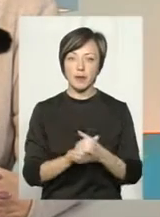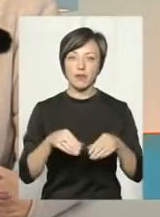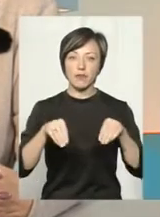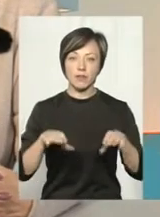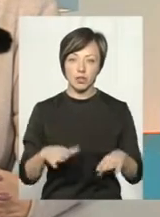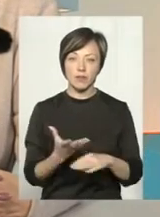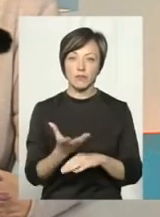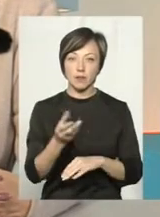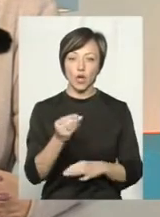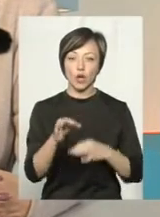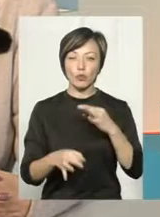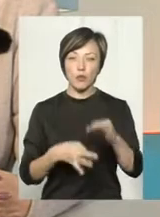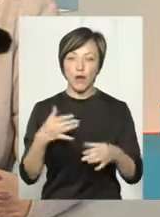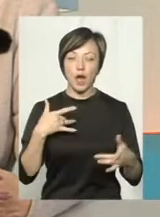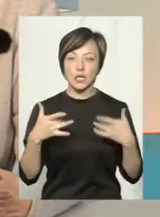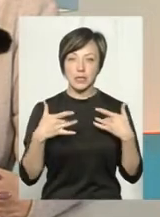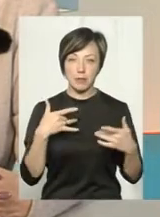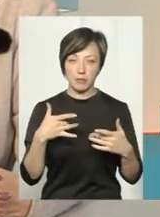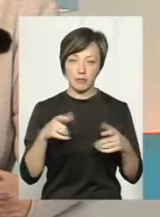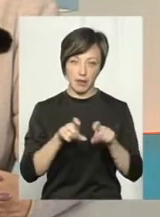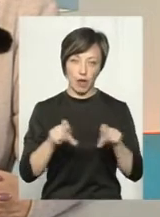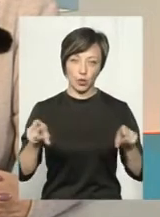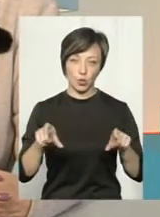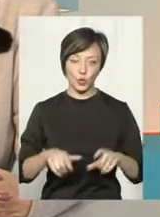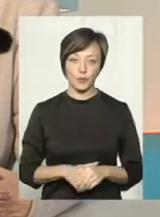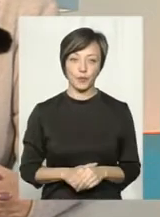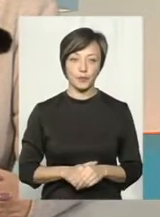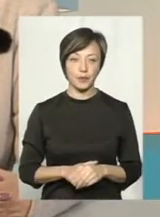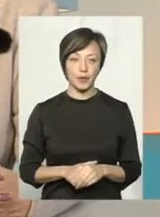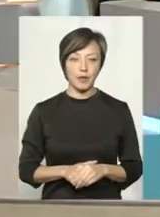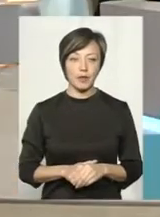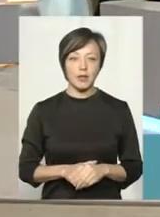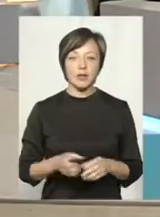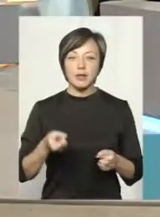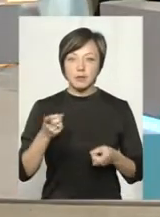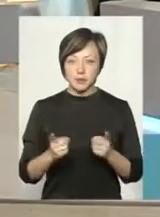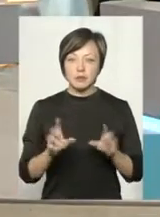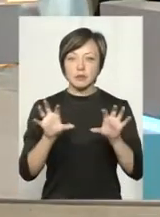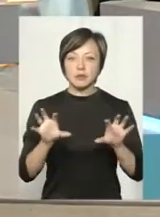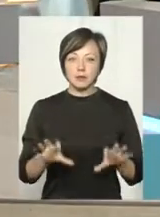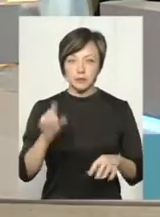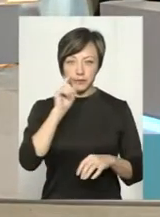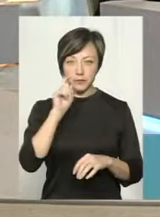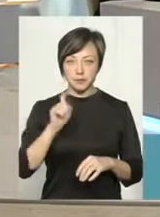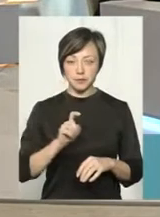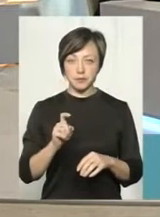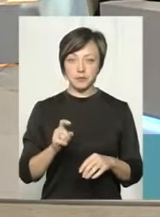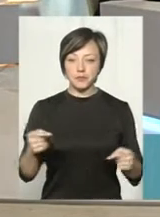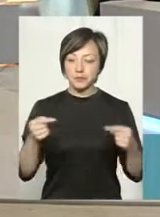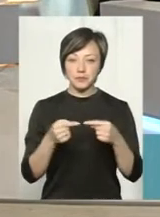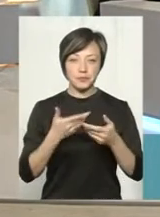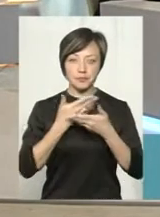виплачені добові артистам театру. І дійсно законодавство України чітко не